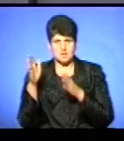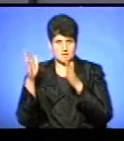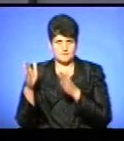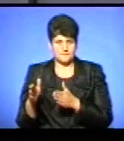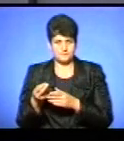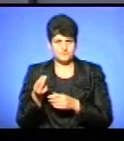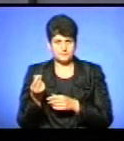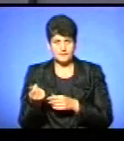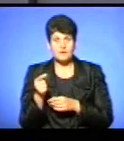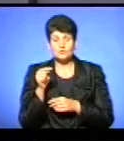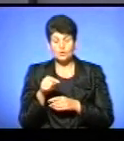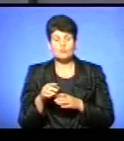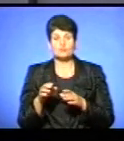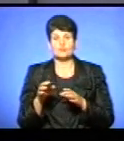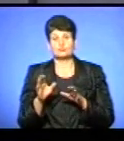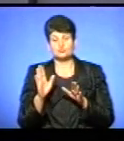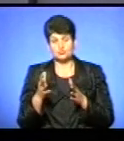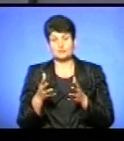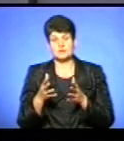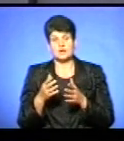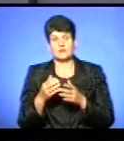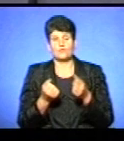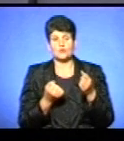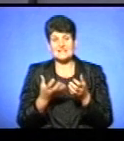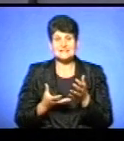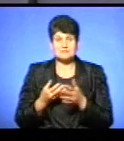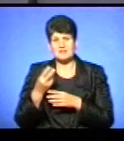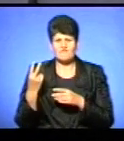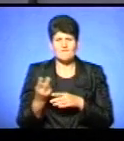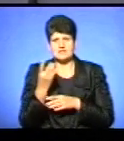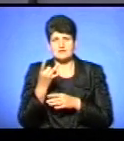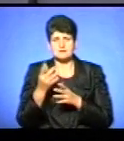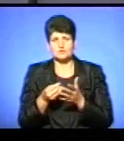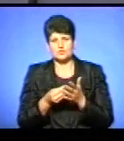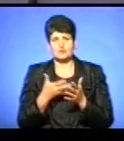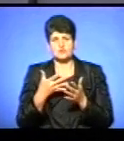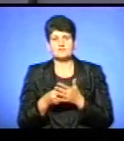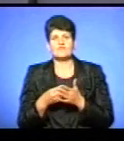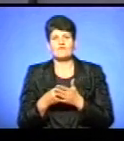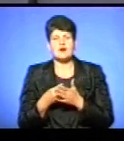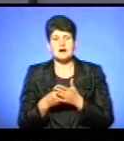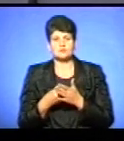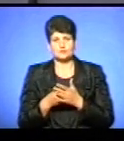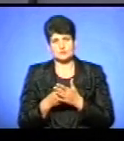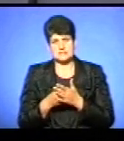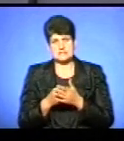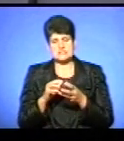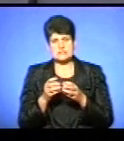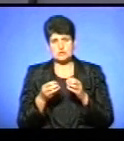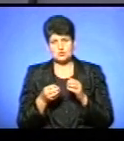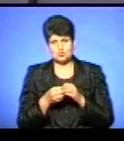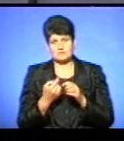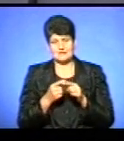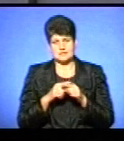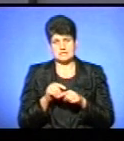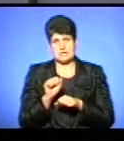водій буде сплачувати в 20-кратному розмірі від вартості суми на